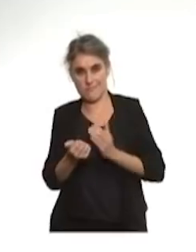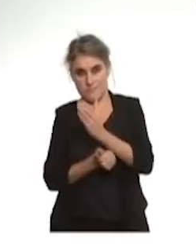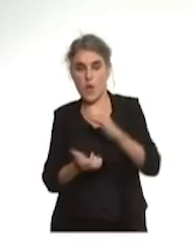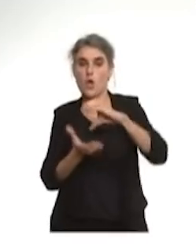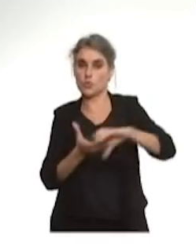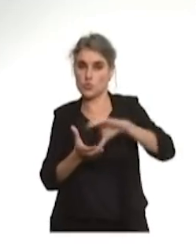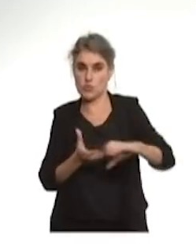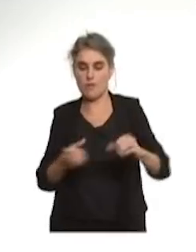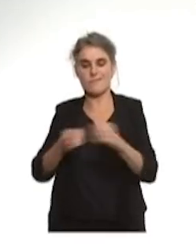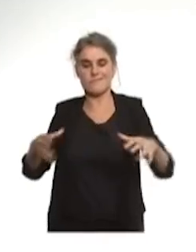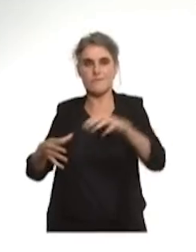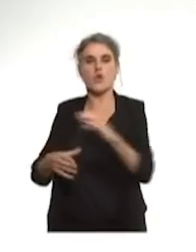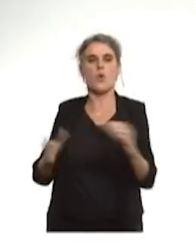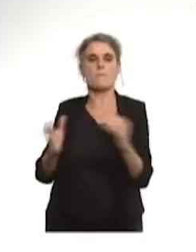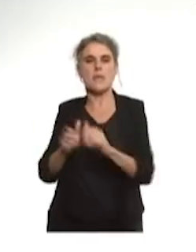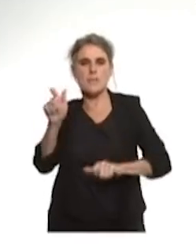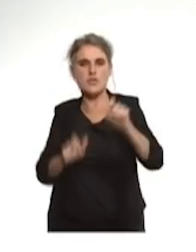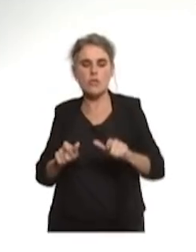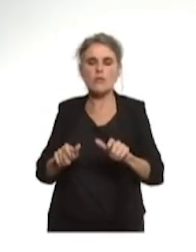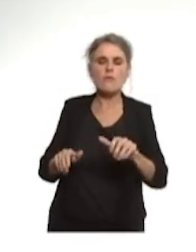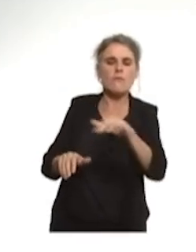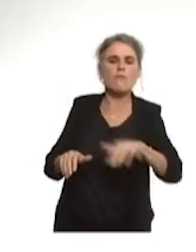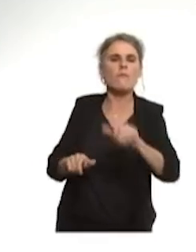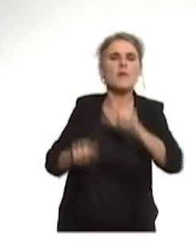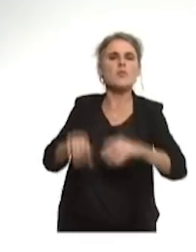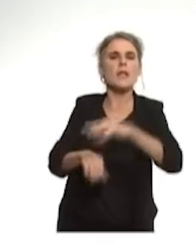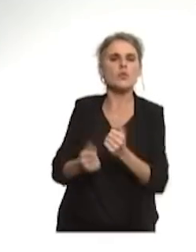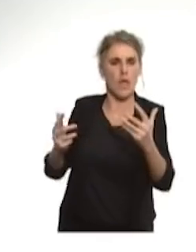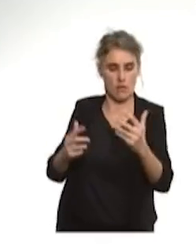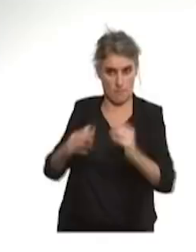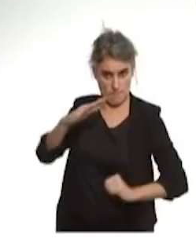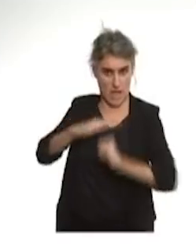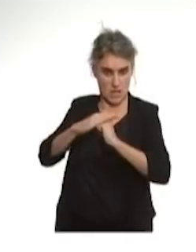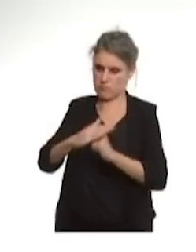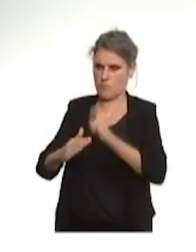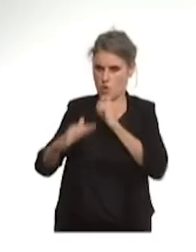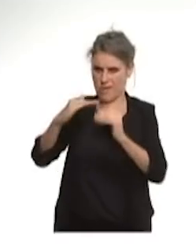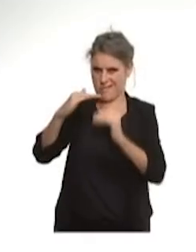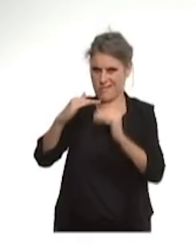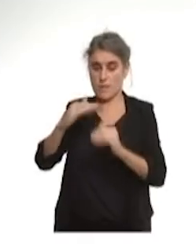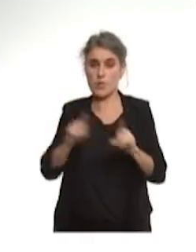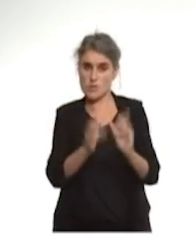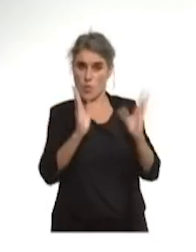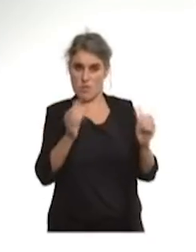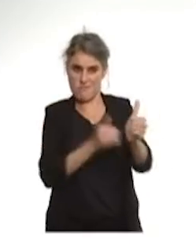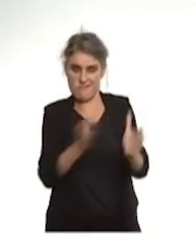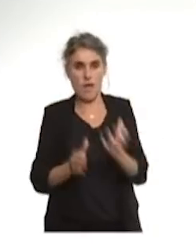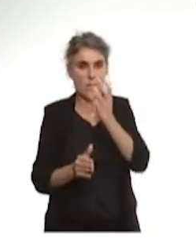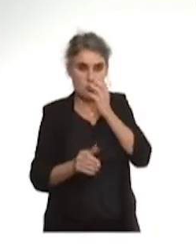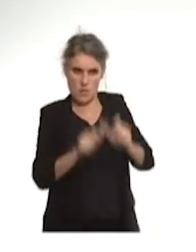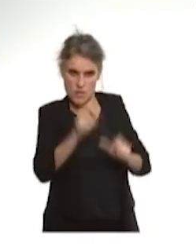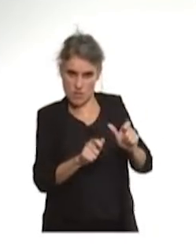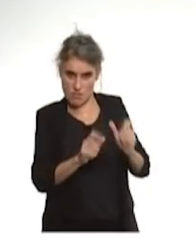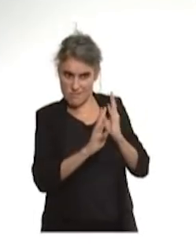un taux d'incidence qui n'est pas encore arrivé à la cote d'alerte maximale et une part de patients en réanimation qui augmente et qui pourrait